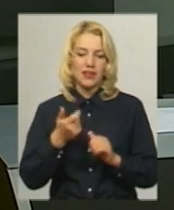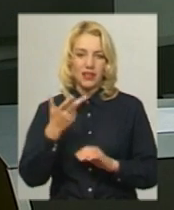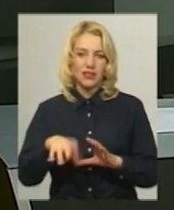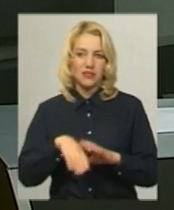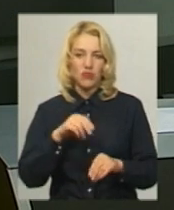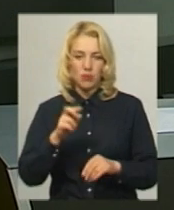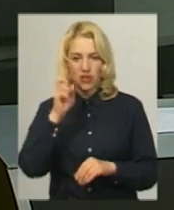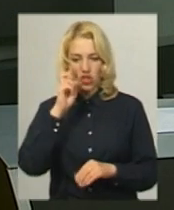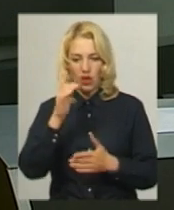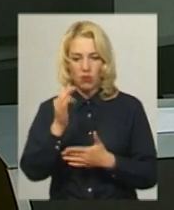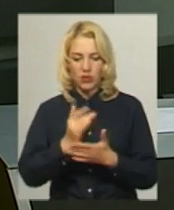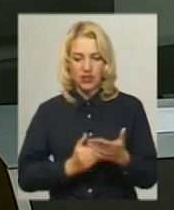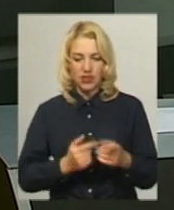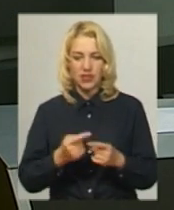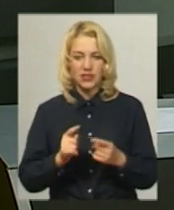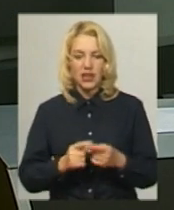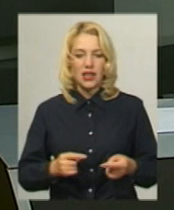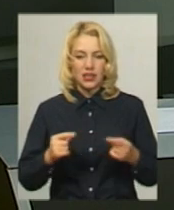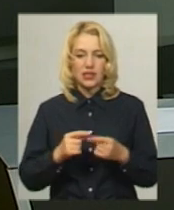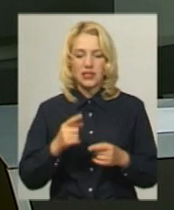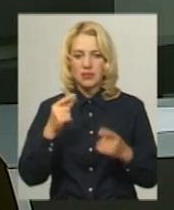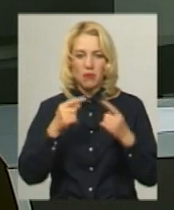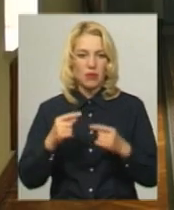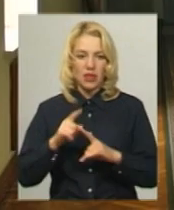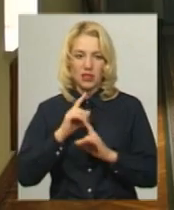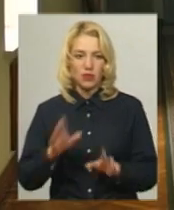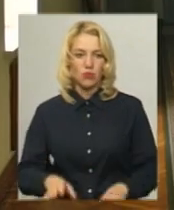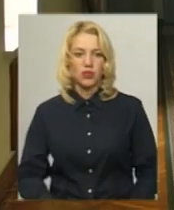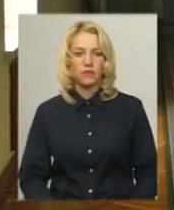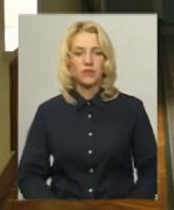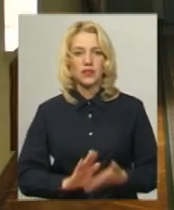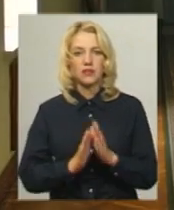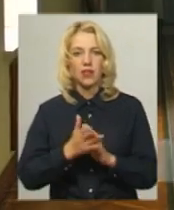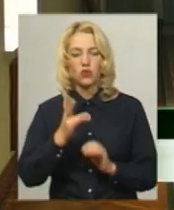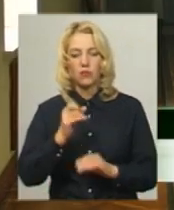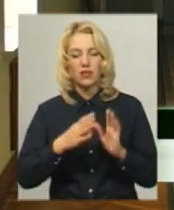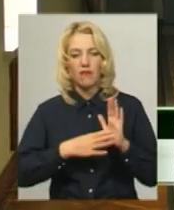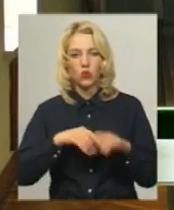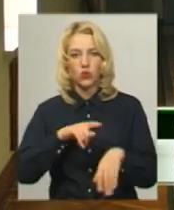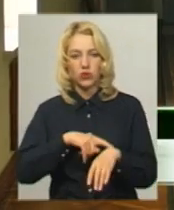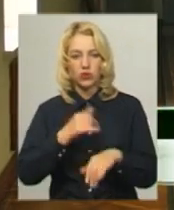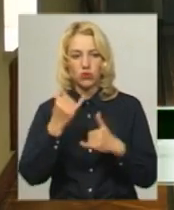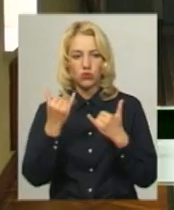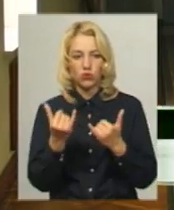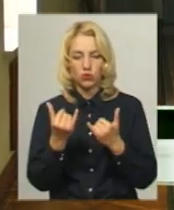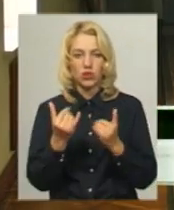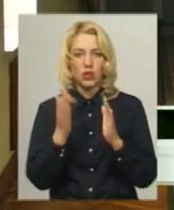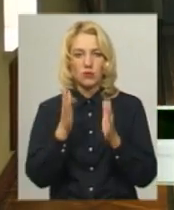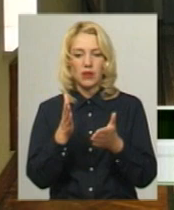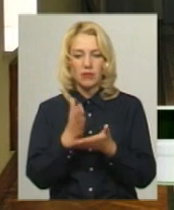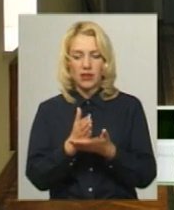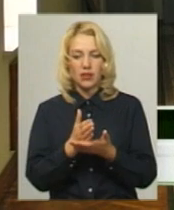реєстрі та кількість у списку виборців співпадати не буде. Станом на 9-ту годину сьогодні ми маємо